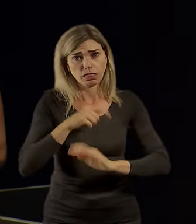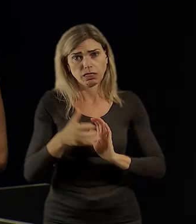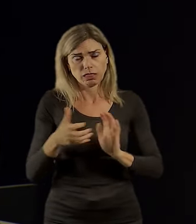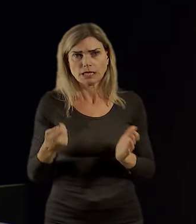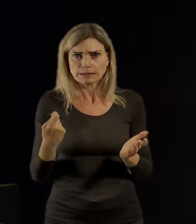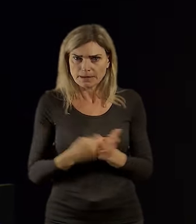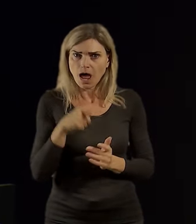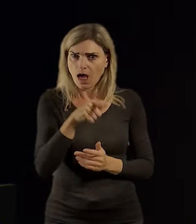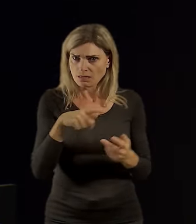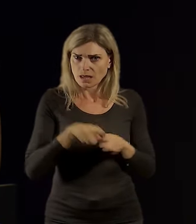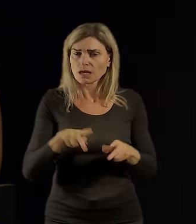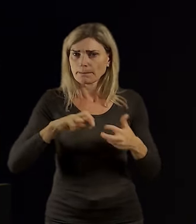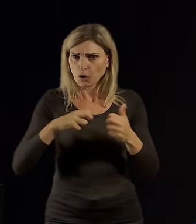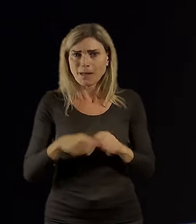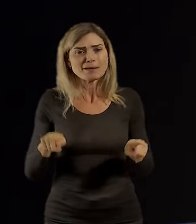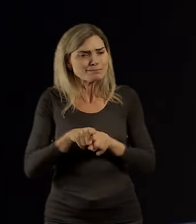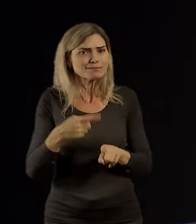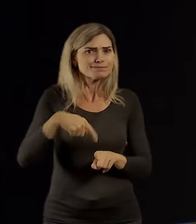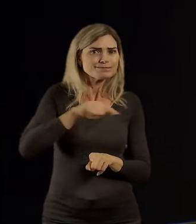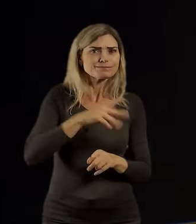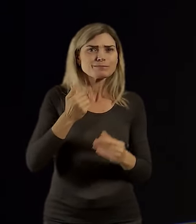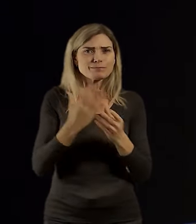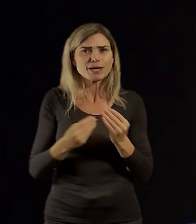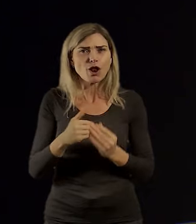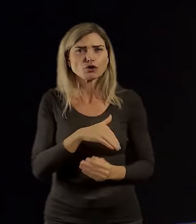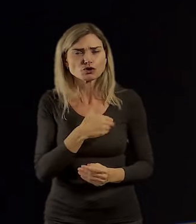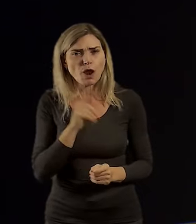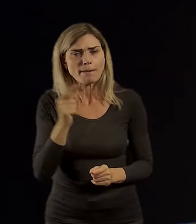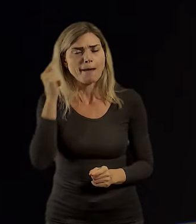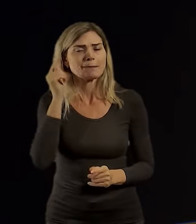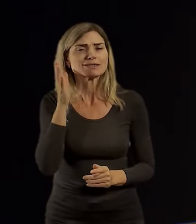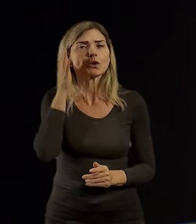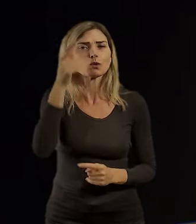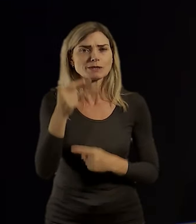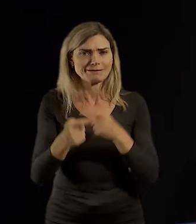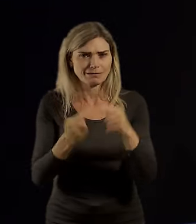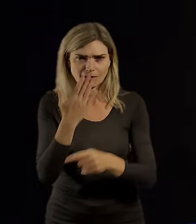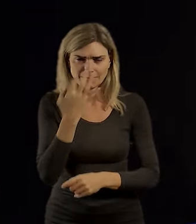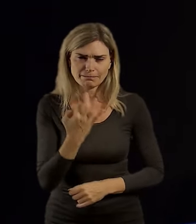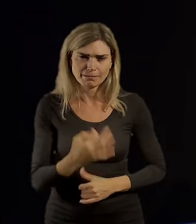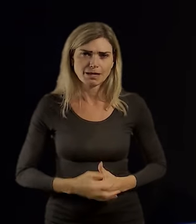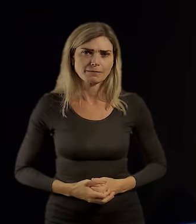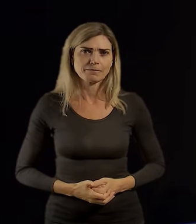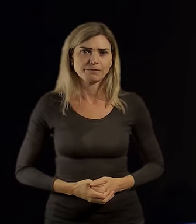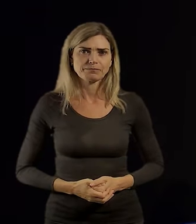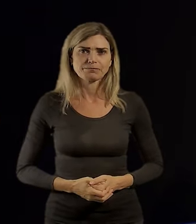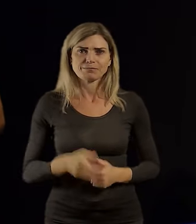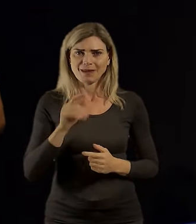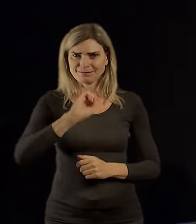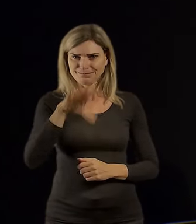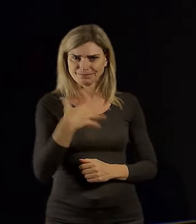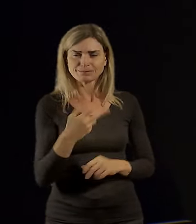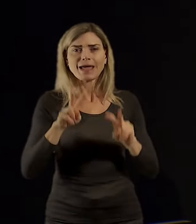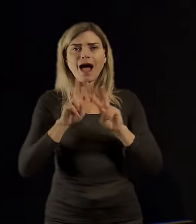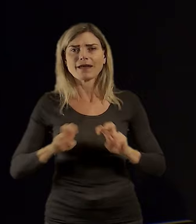situace, podobně jak v těch školách, na co bychom si měli dát pozor. A tady máme vidět analýzu také té